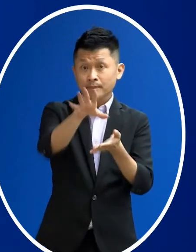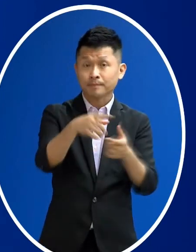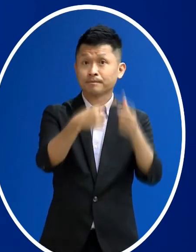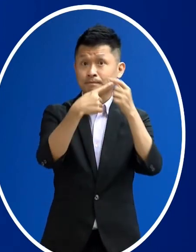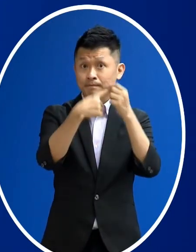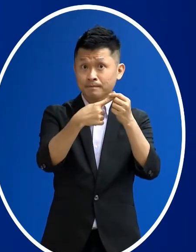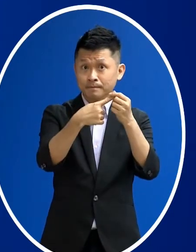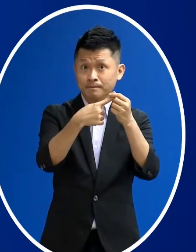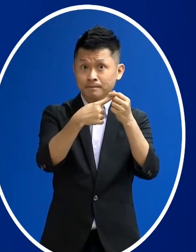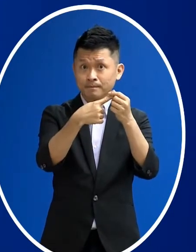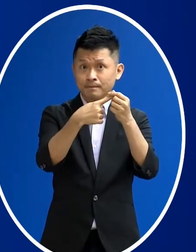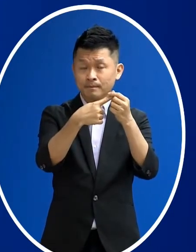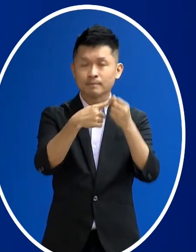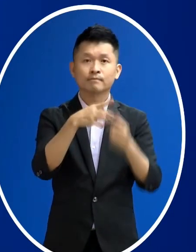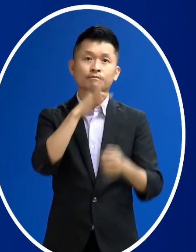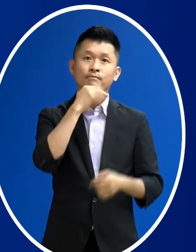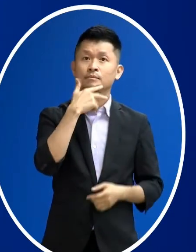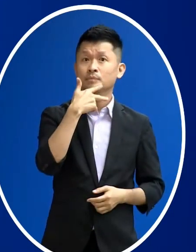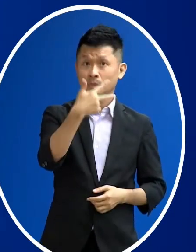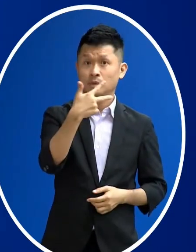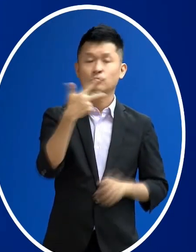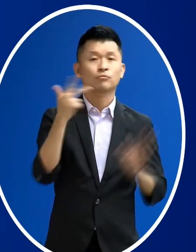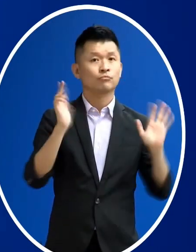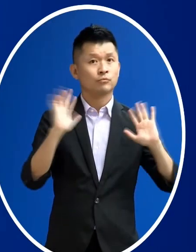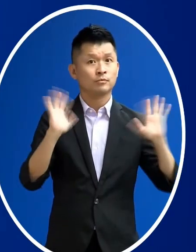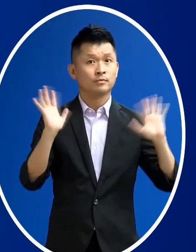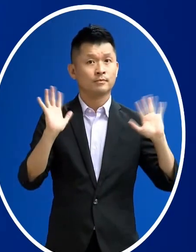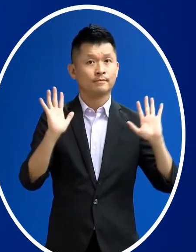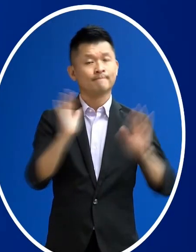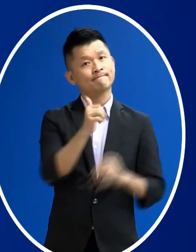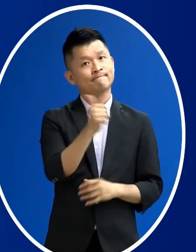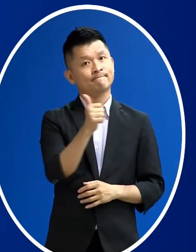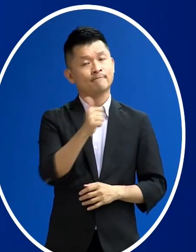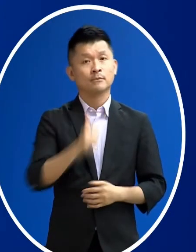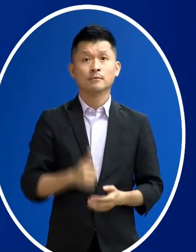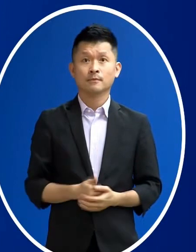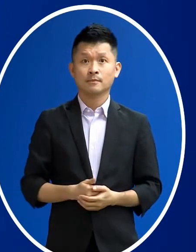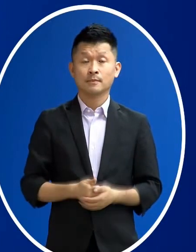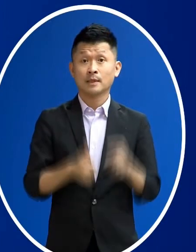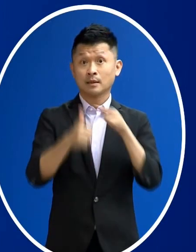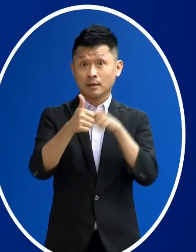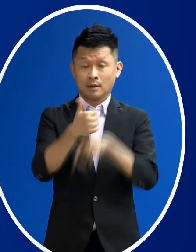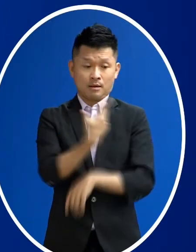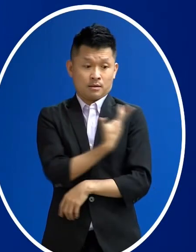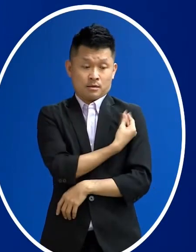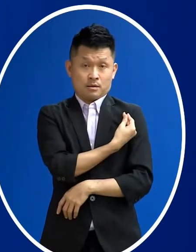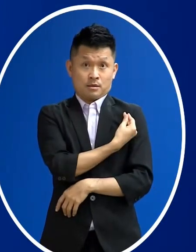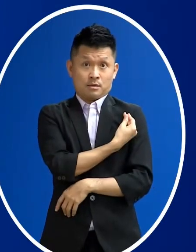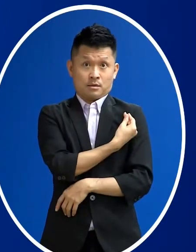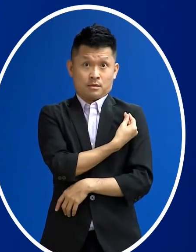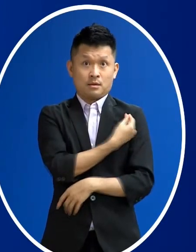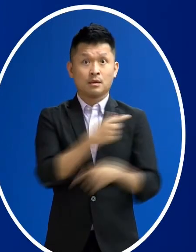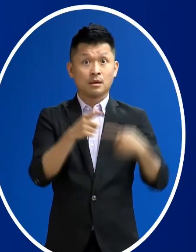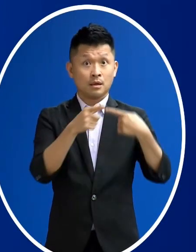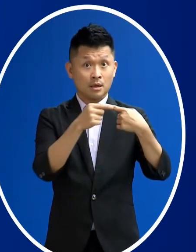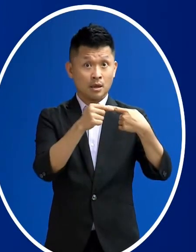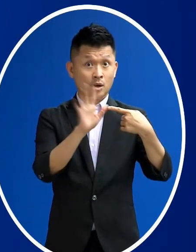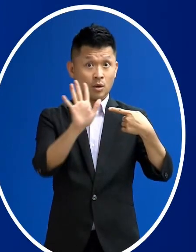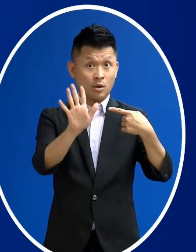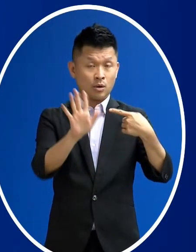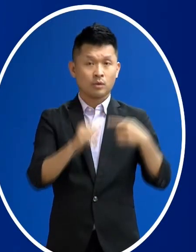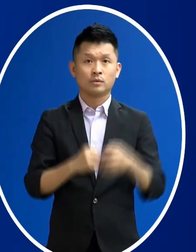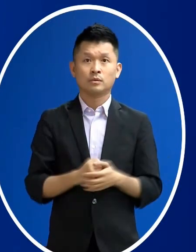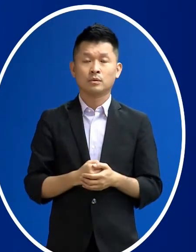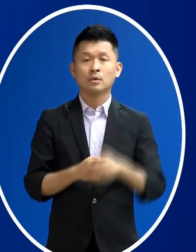第一位是一個7歲大的小朋友 一位男童本身有接種過一劑的COVID-19的疫苗